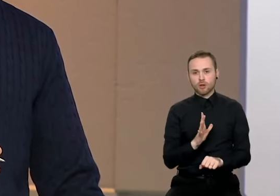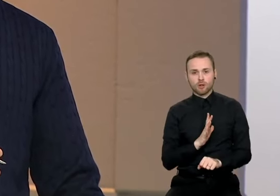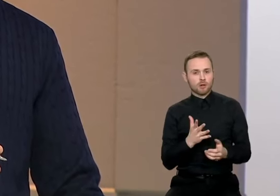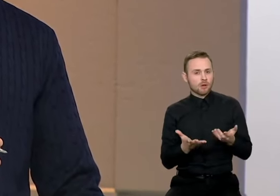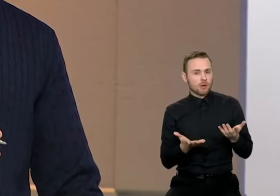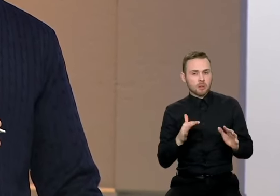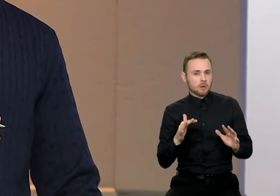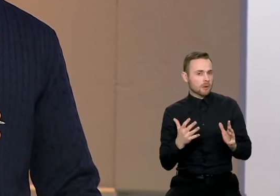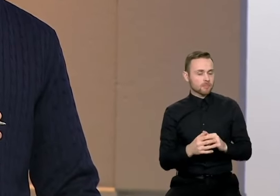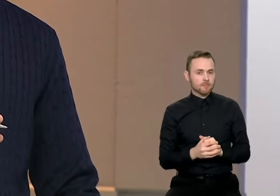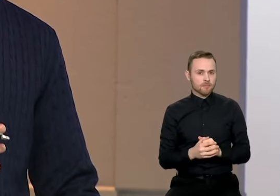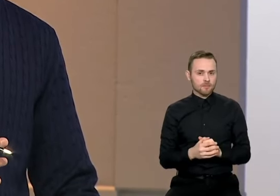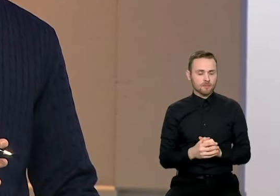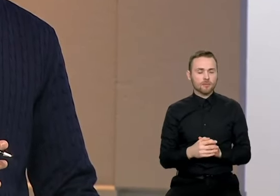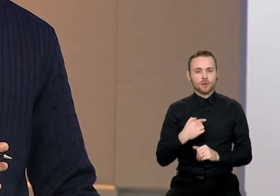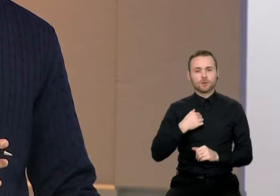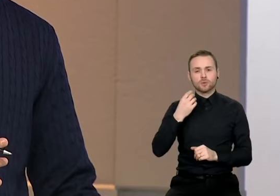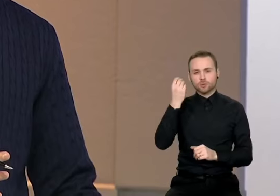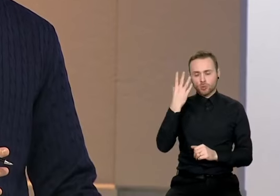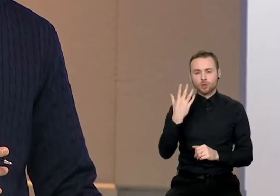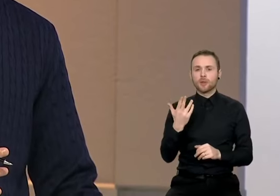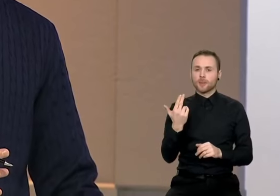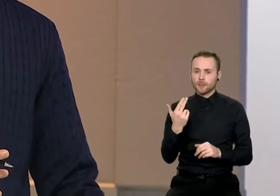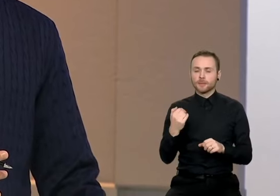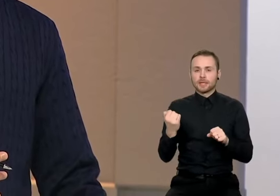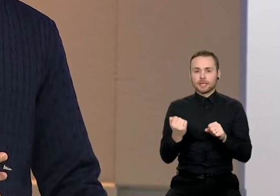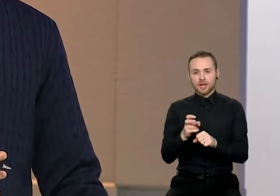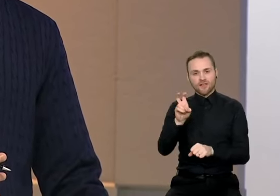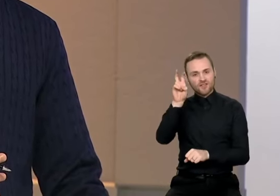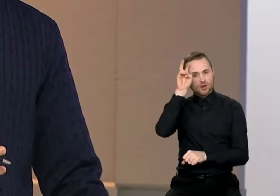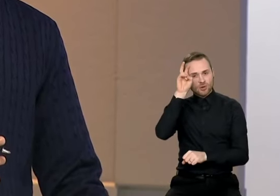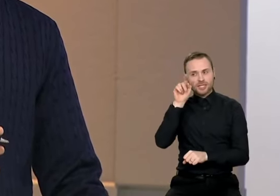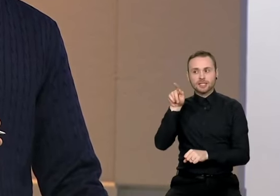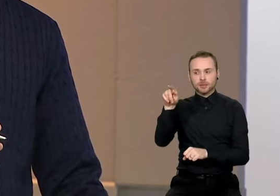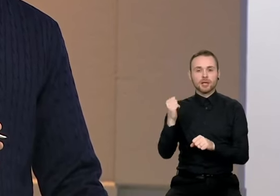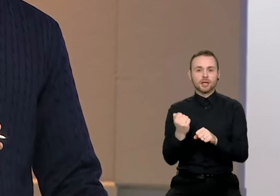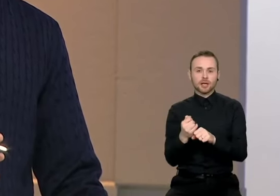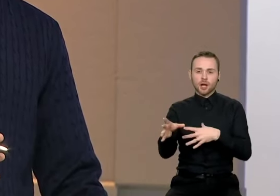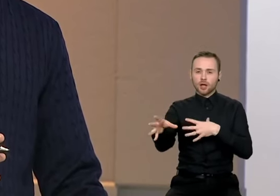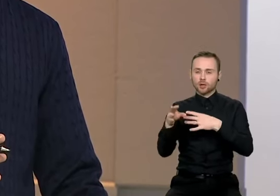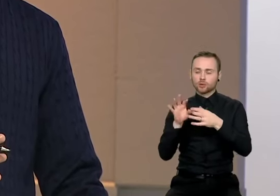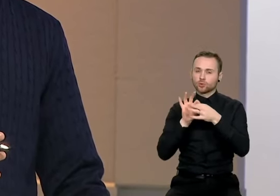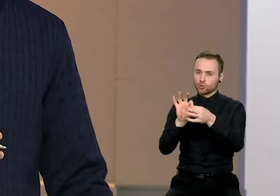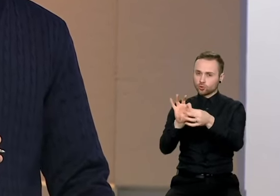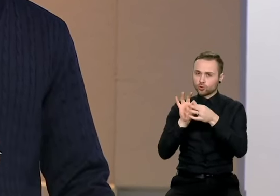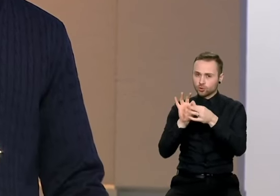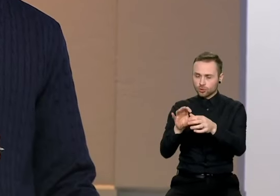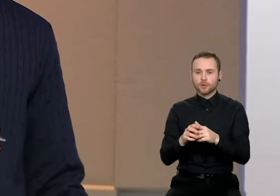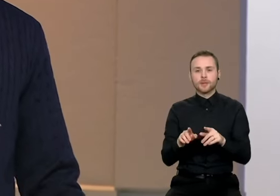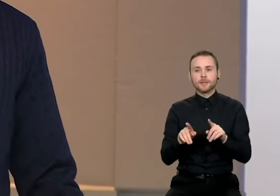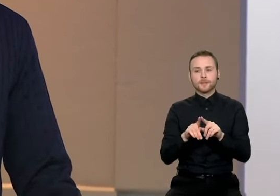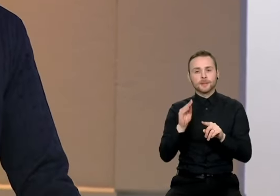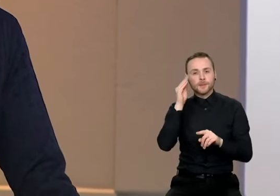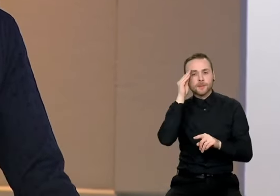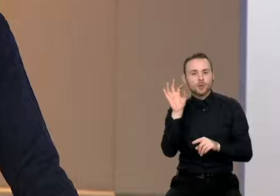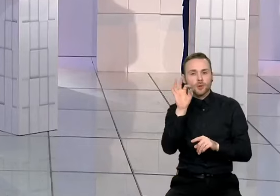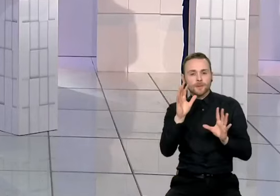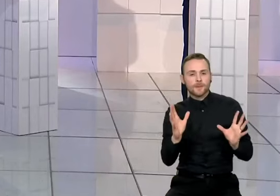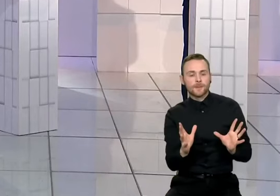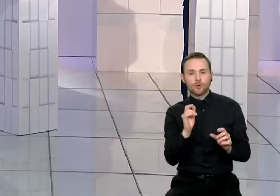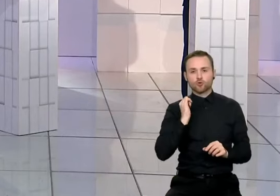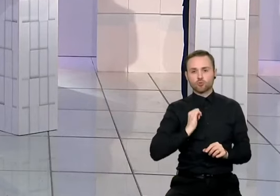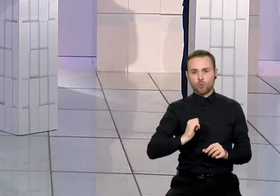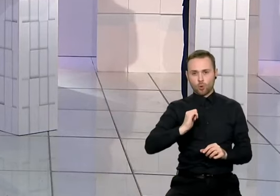mano supratimu labai svarbu yra bendra darbiauti su vyriausybė ir užtikrinti gyventojų civilinę saugą. Šiandien nėra